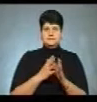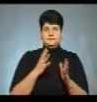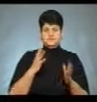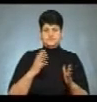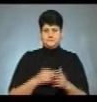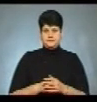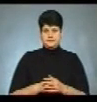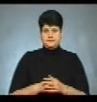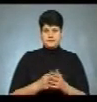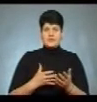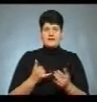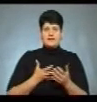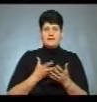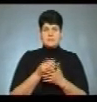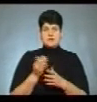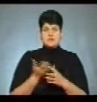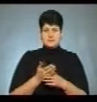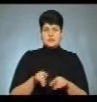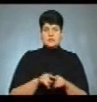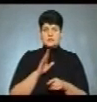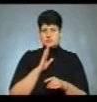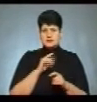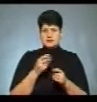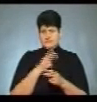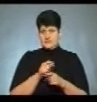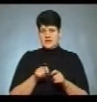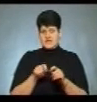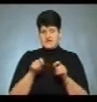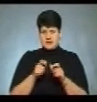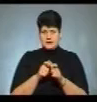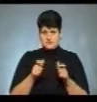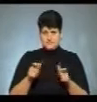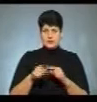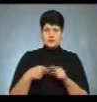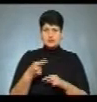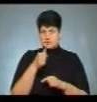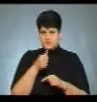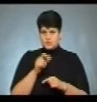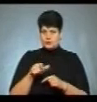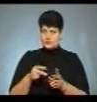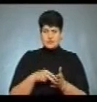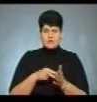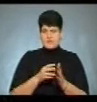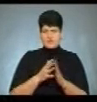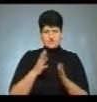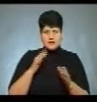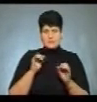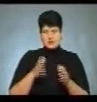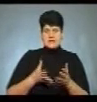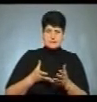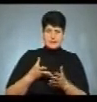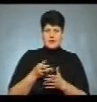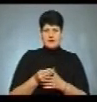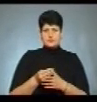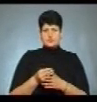одній черзі, для виплати субсидій. Також дівчата відкривають, як бачите, картки, щоб на слідуючий місяць люди вже не стояли в чергах і могли сплачувати